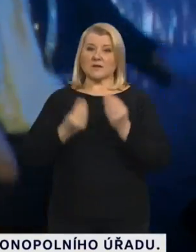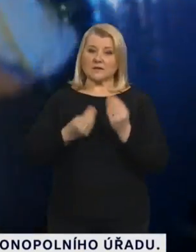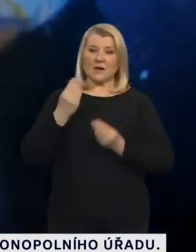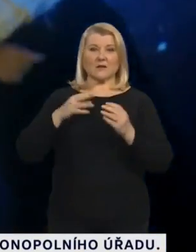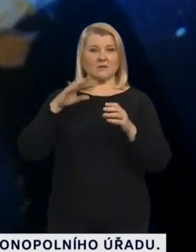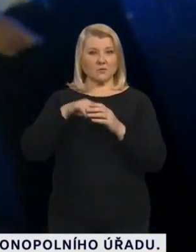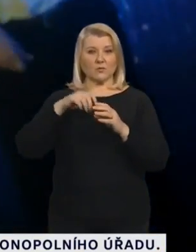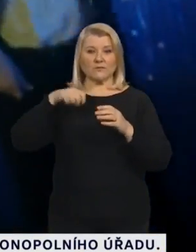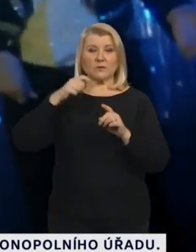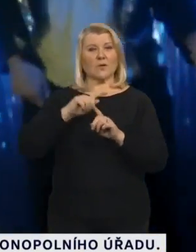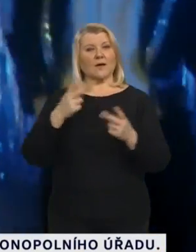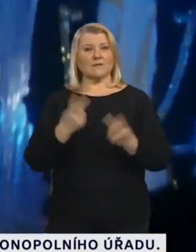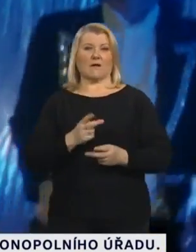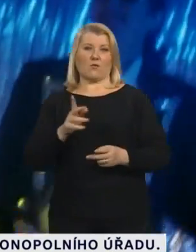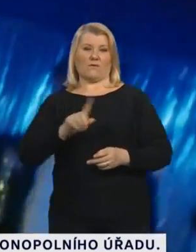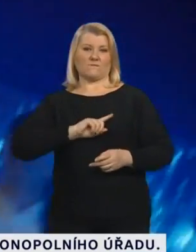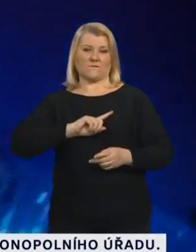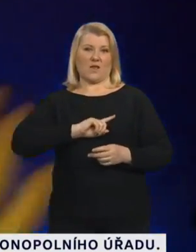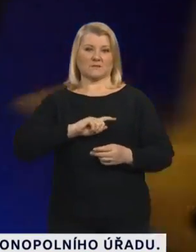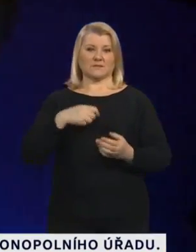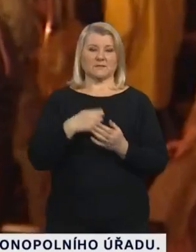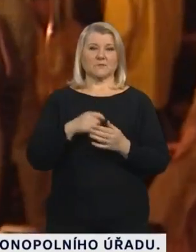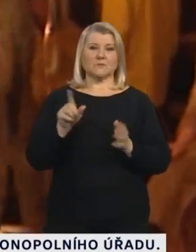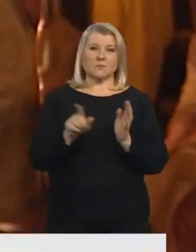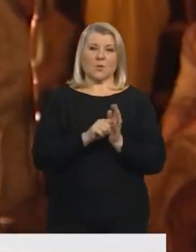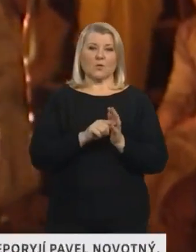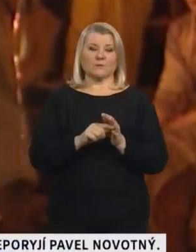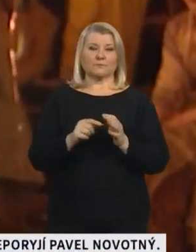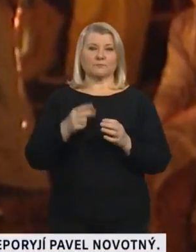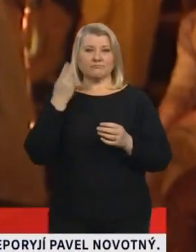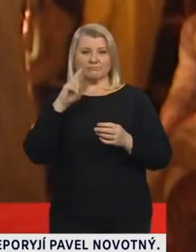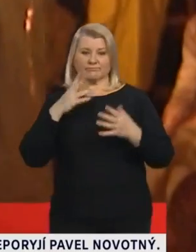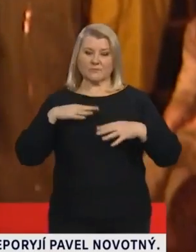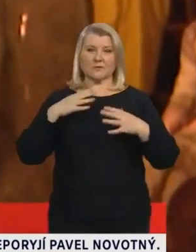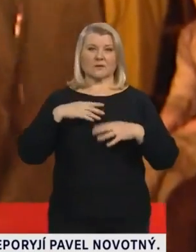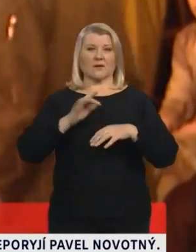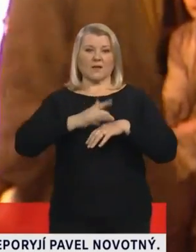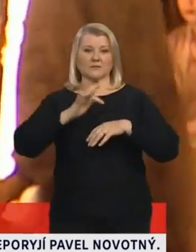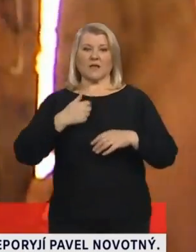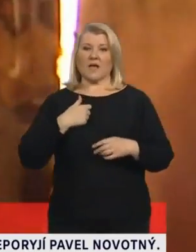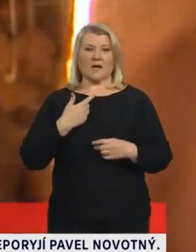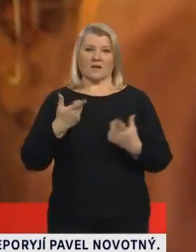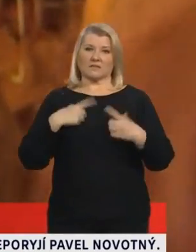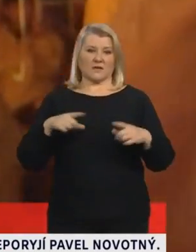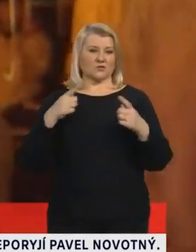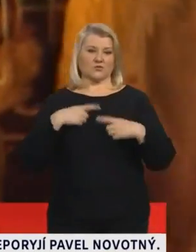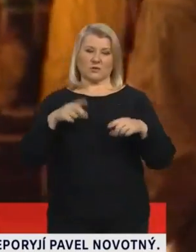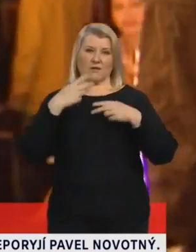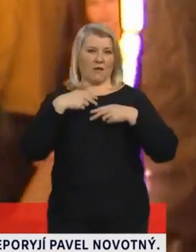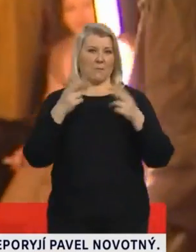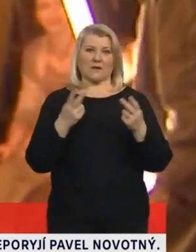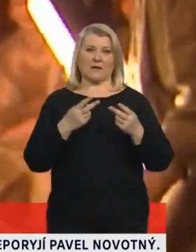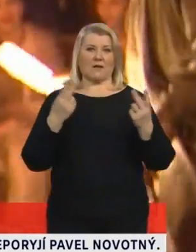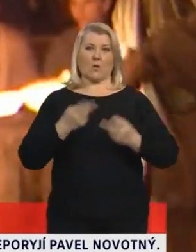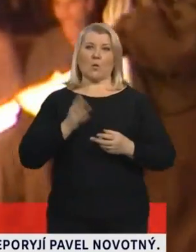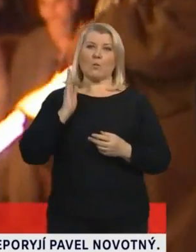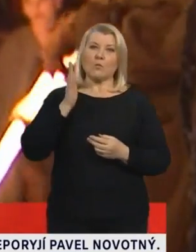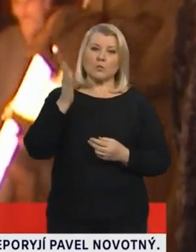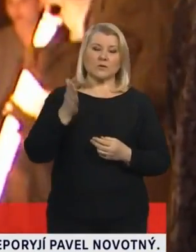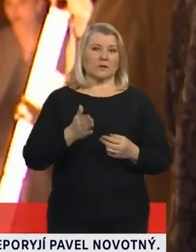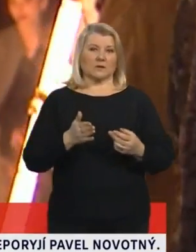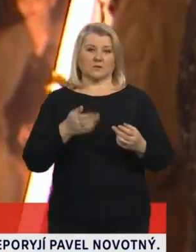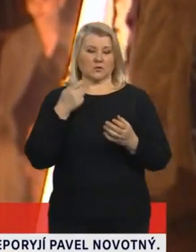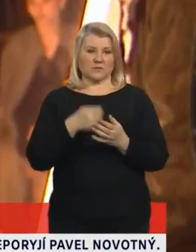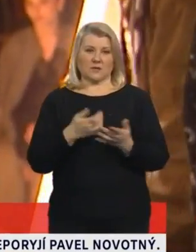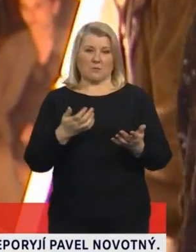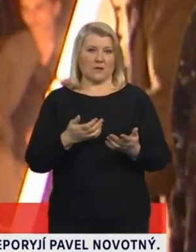sám vytvořil. Energický muž s třpitkami na těle. Nečekám na žádný ráj, že někdy bude nebo tak. To znamená,